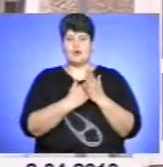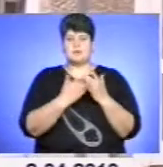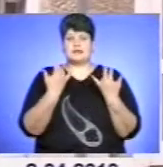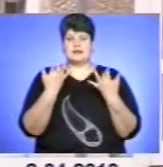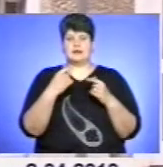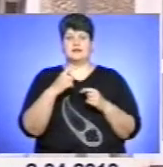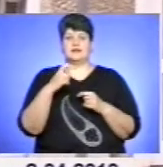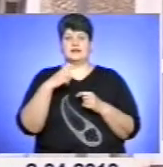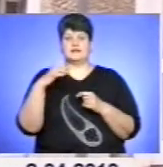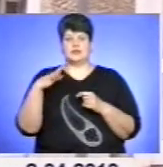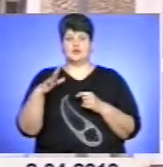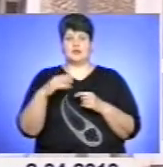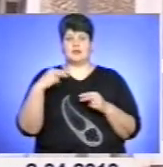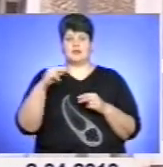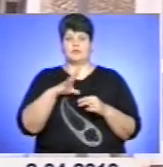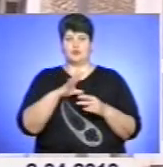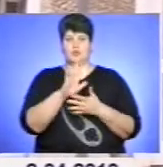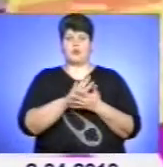хвилинної перерви було продовжено.